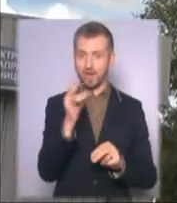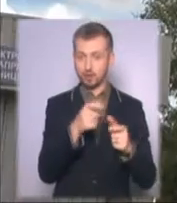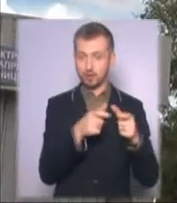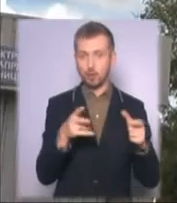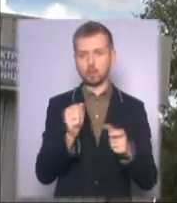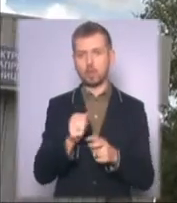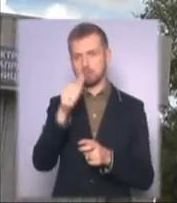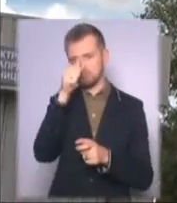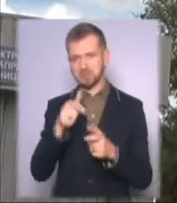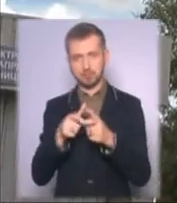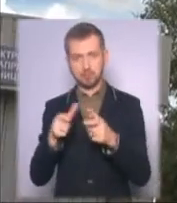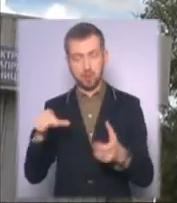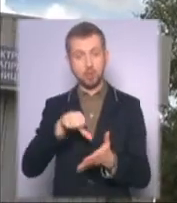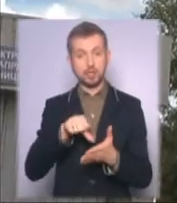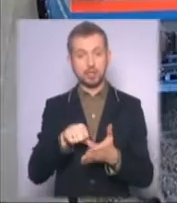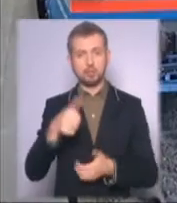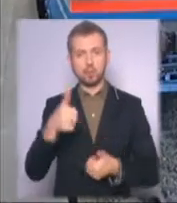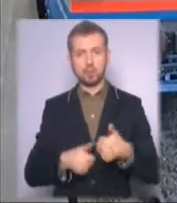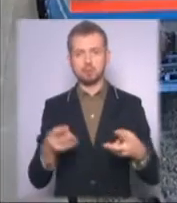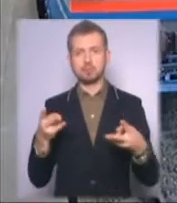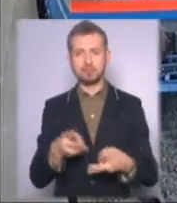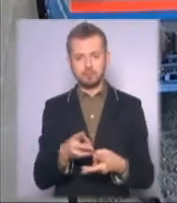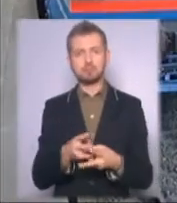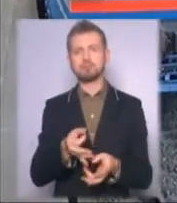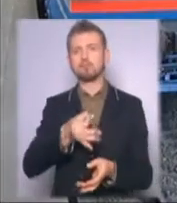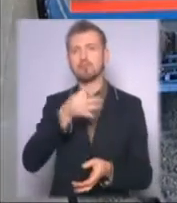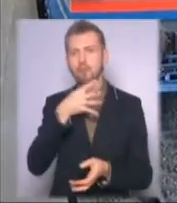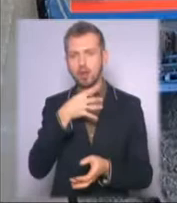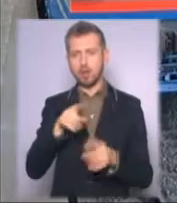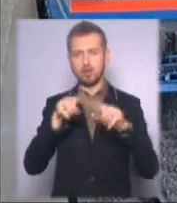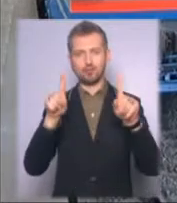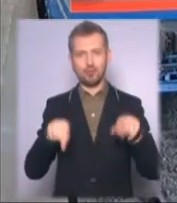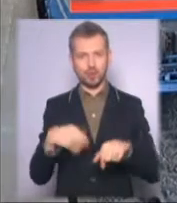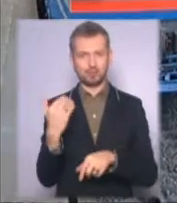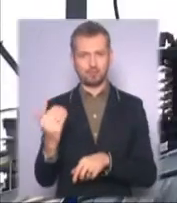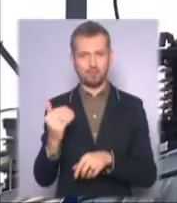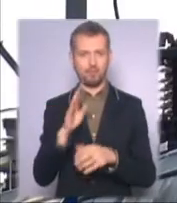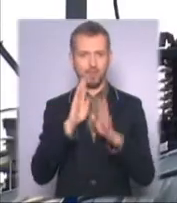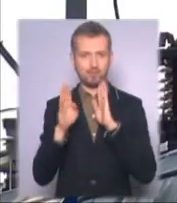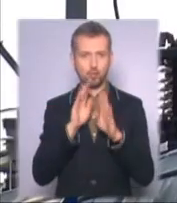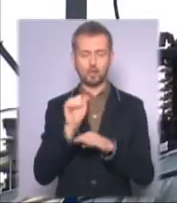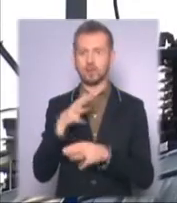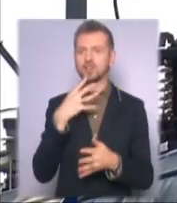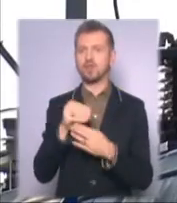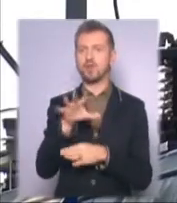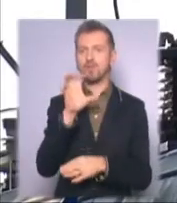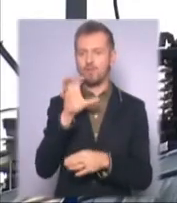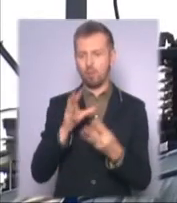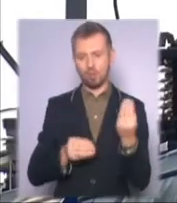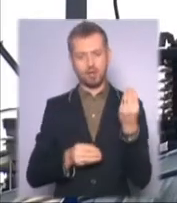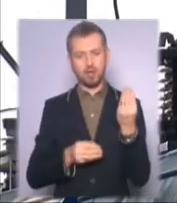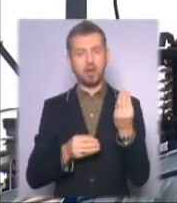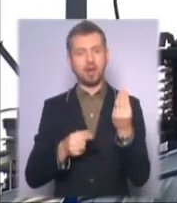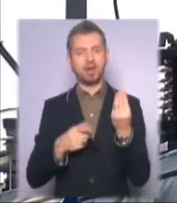Учасникам конкурсу необхідно стати прихильником сторінки Київпас-Трансу у Фейсбук, надіслати своє фото з використаним з 15 до